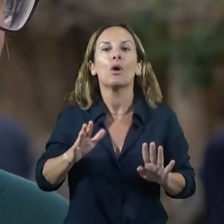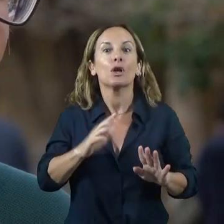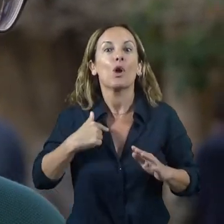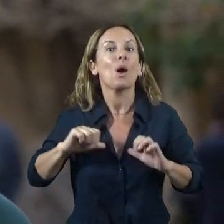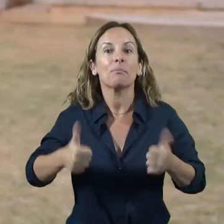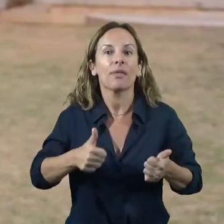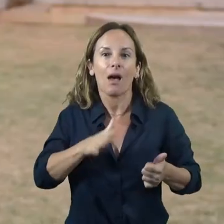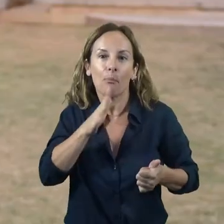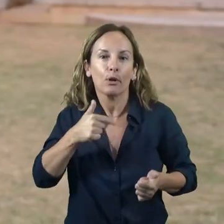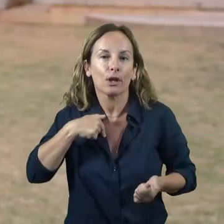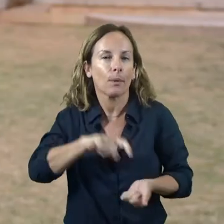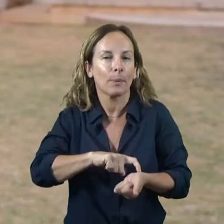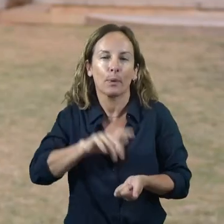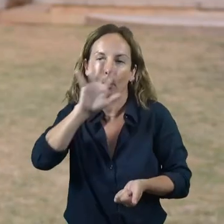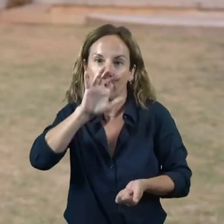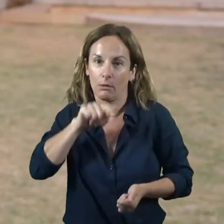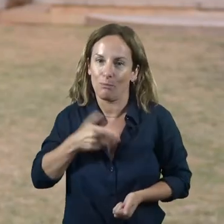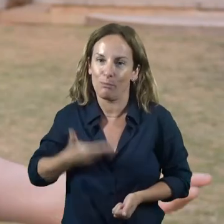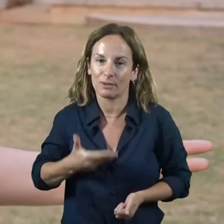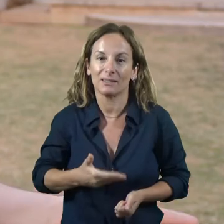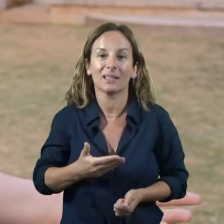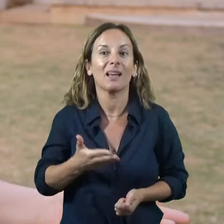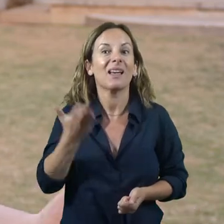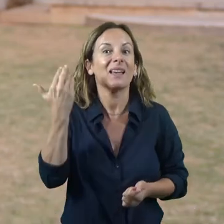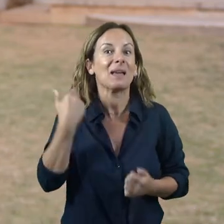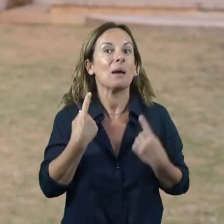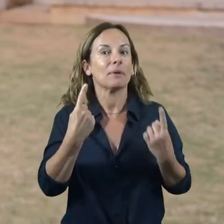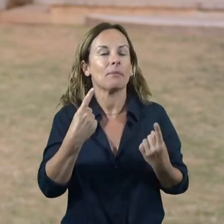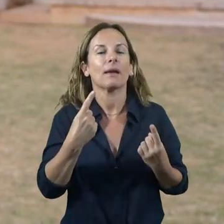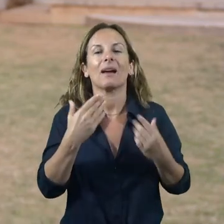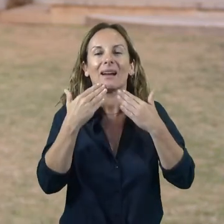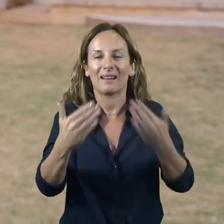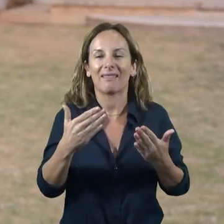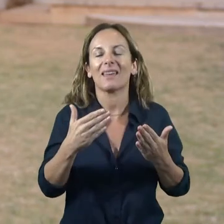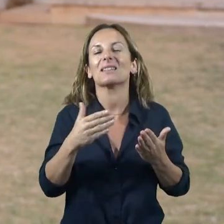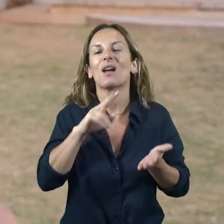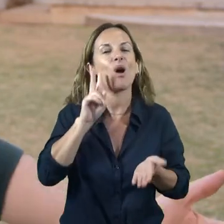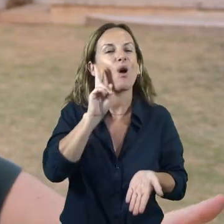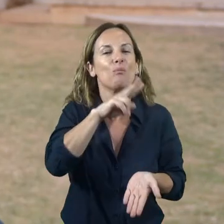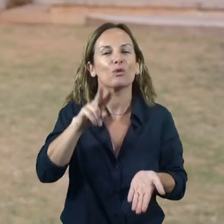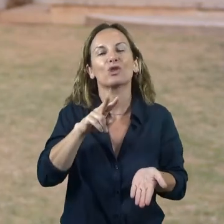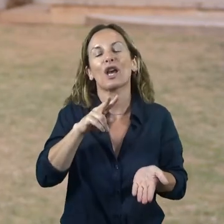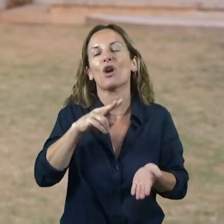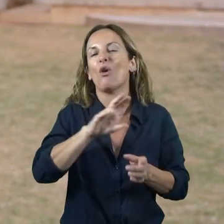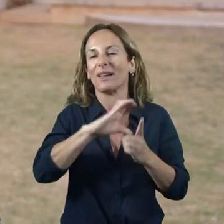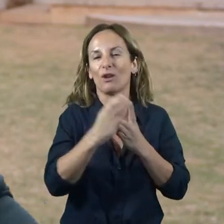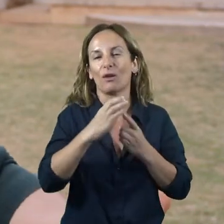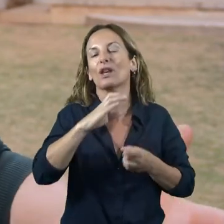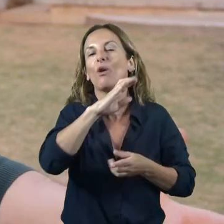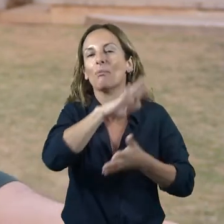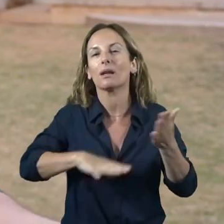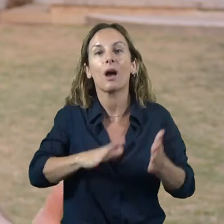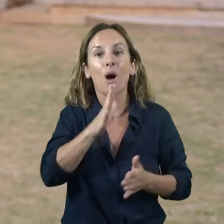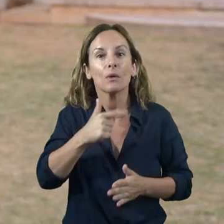curiosa. Llavors, la meva primera experiència en un museu és el Museu Etnològic de Barcelona. i per què? Doncs, perquè m